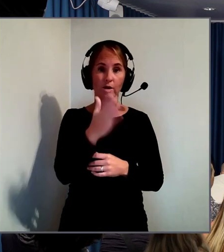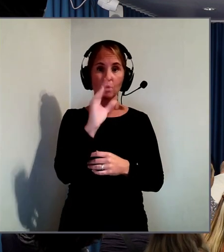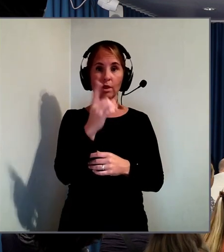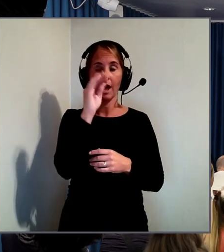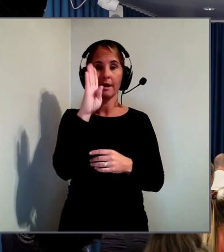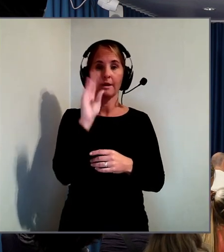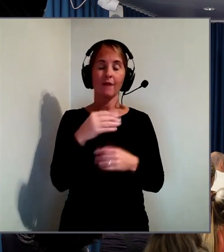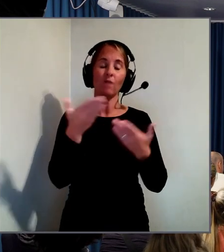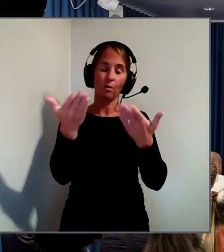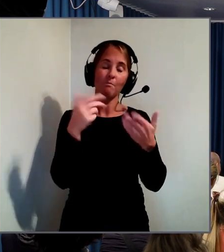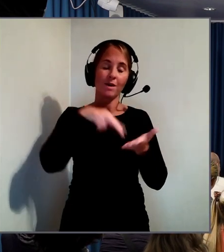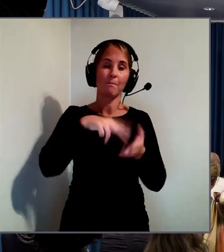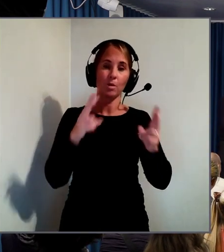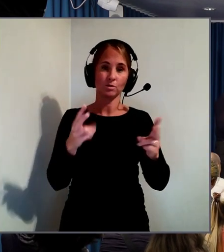fram.